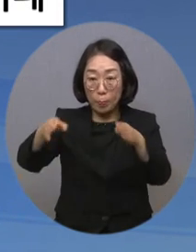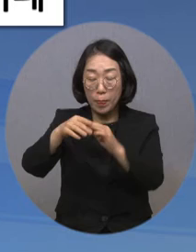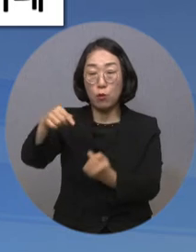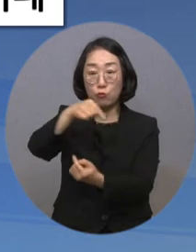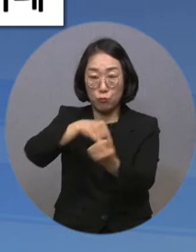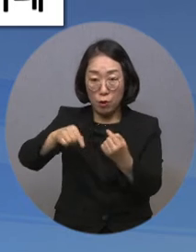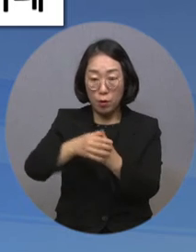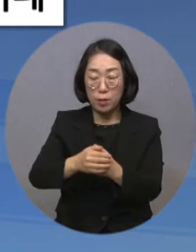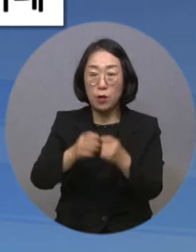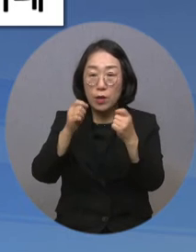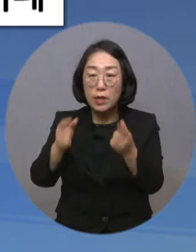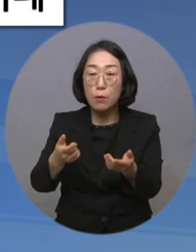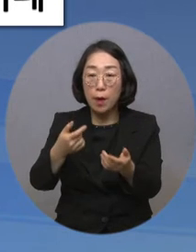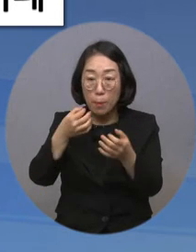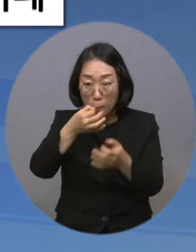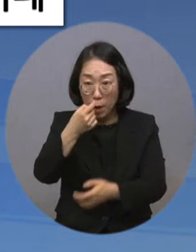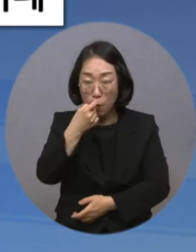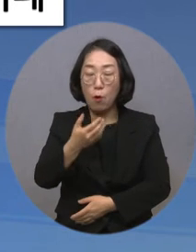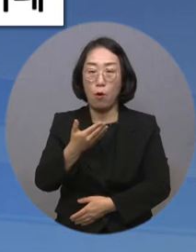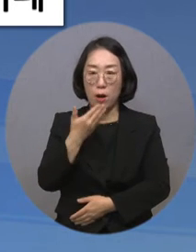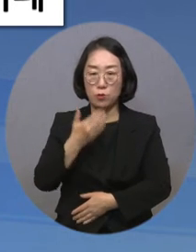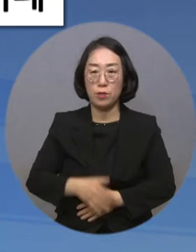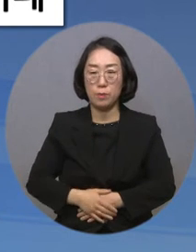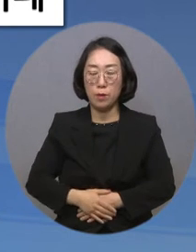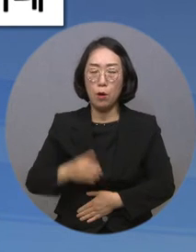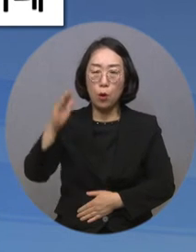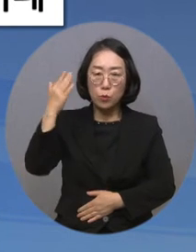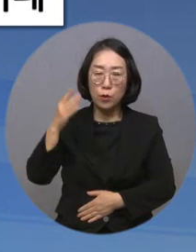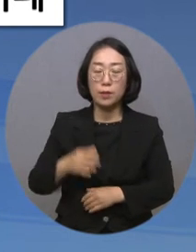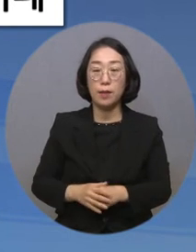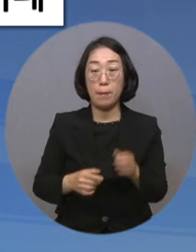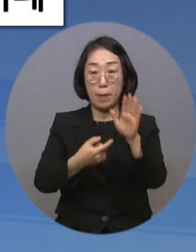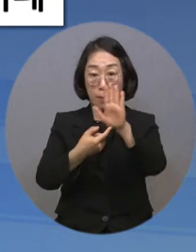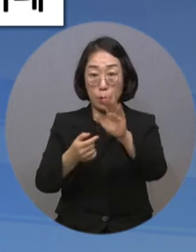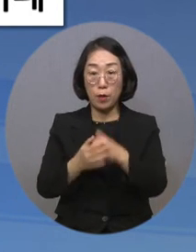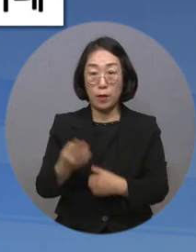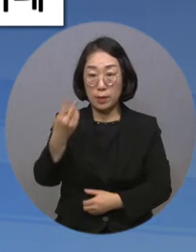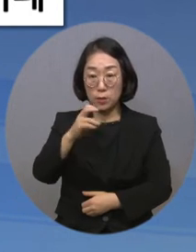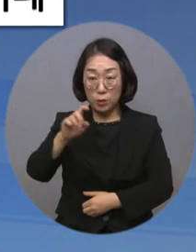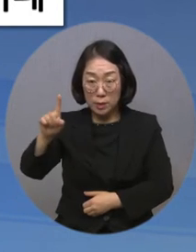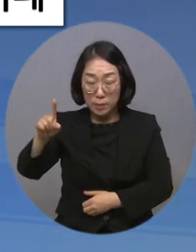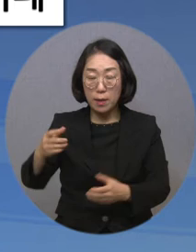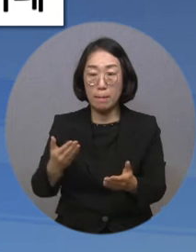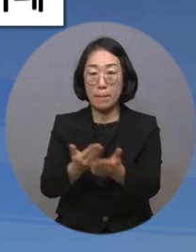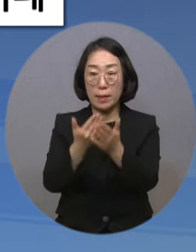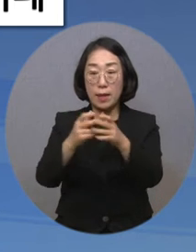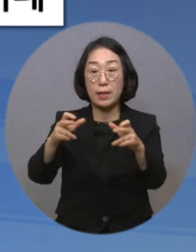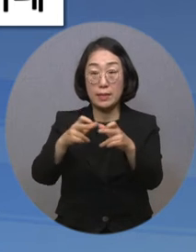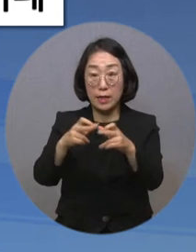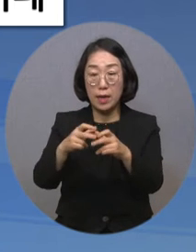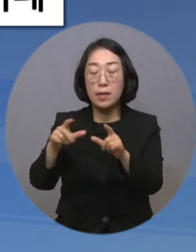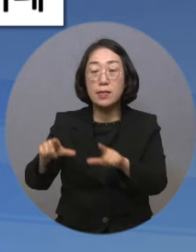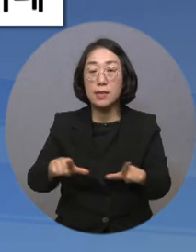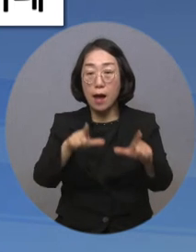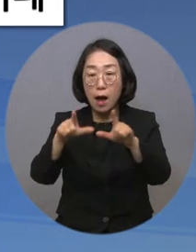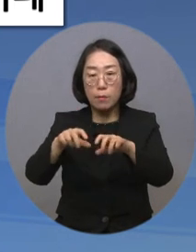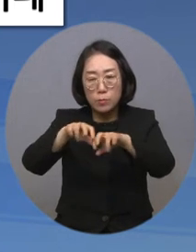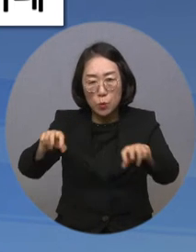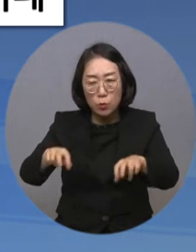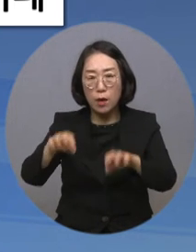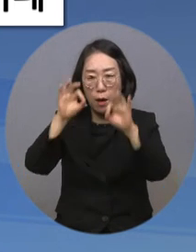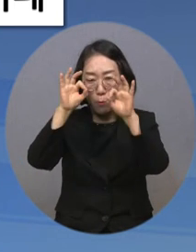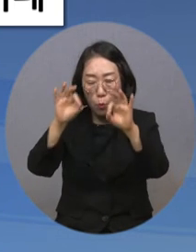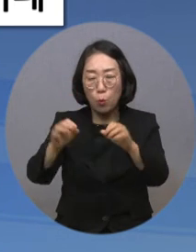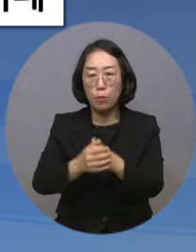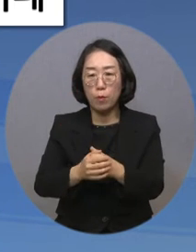직업체험 기회를 제공했습니다. 최근 공단에서 발표한 2020 발달장애인의 1과 3 실태조사 결과에 따르면